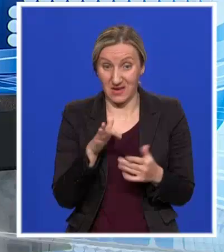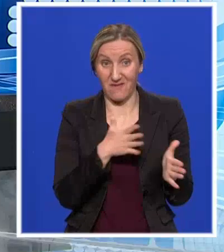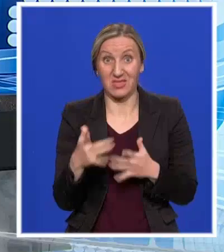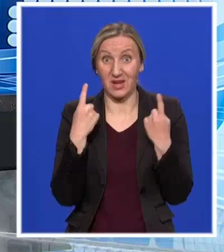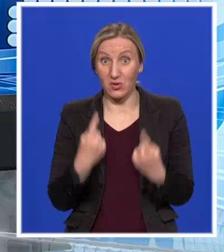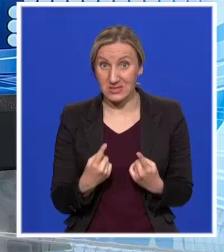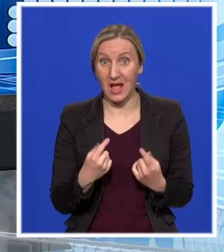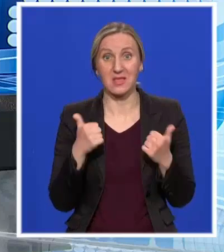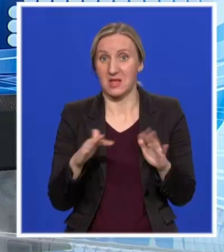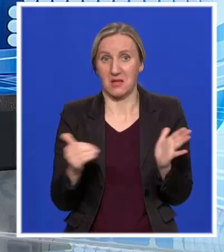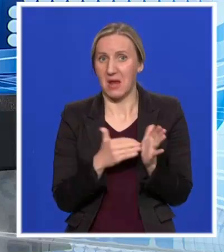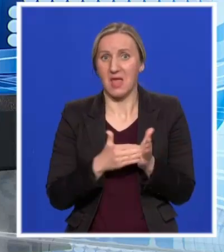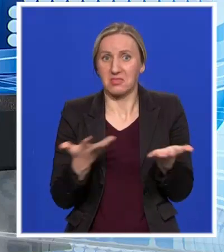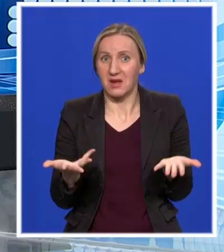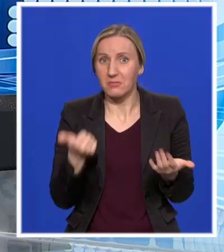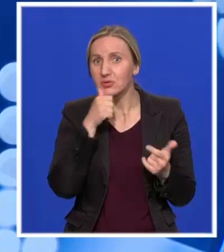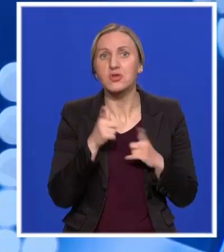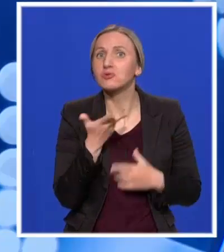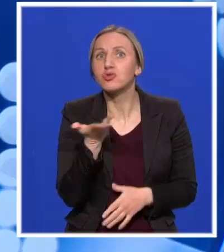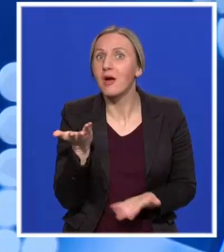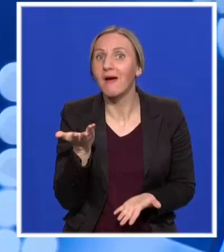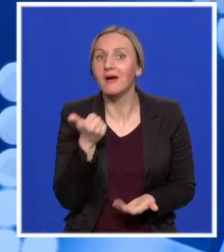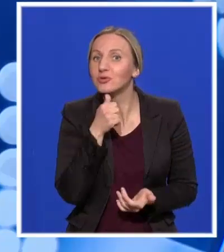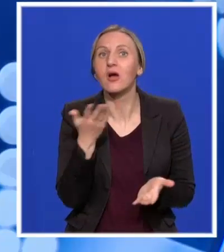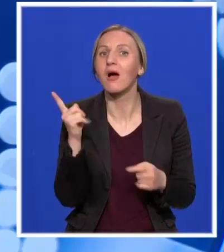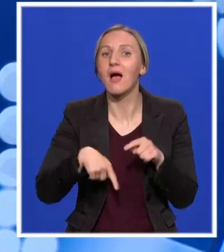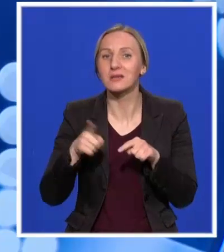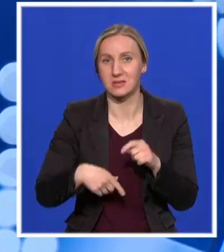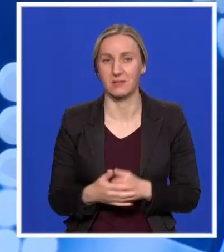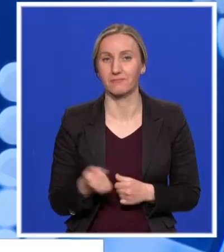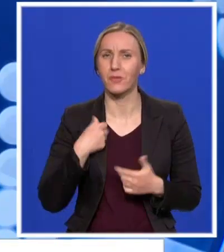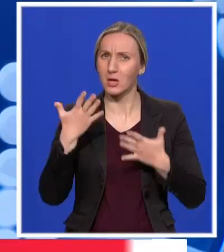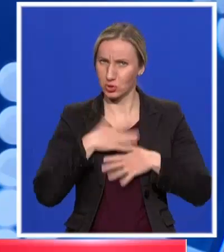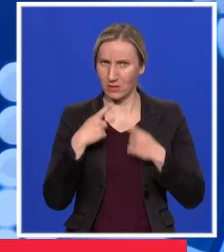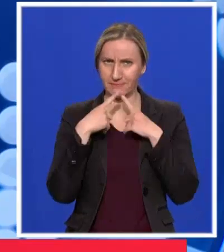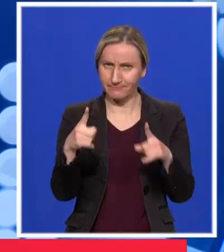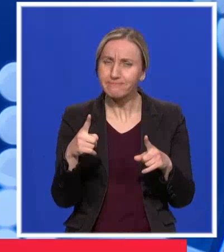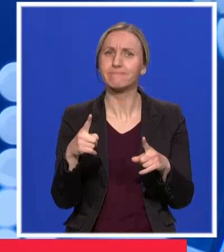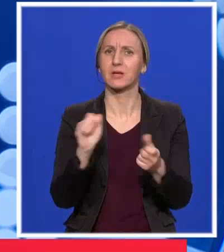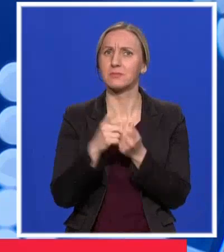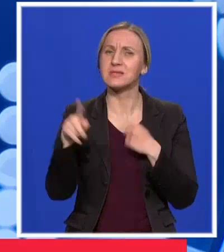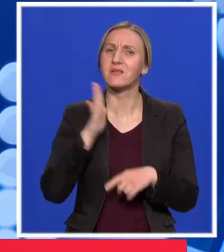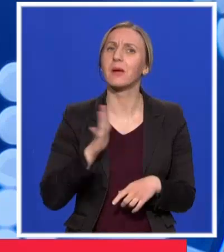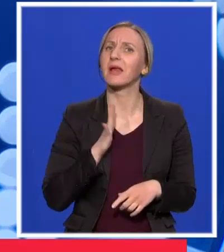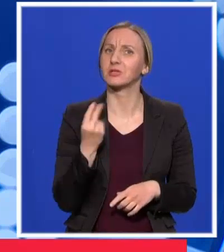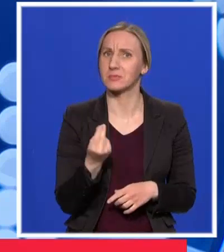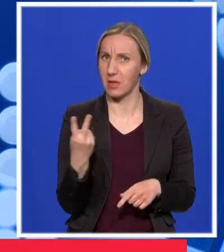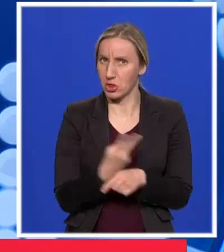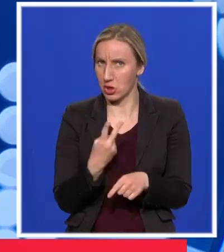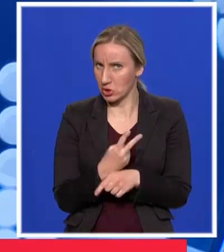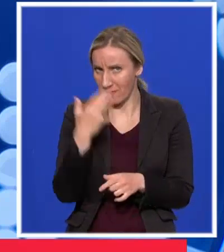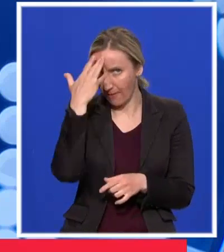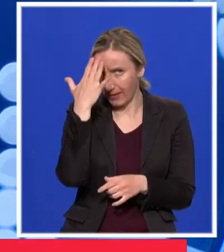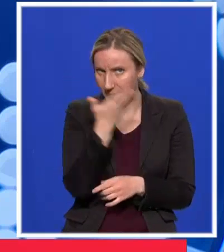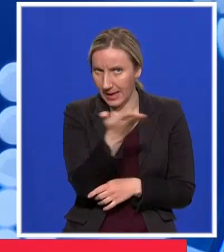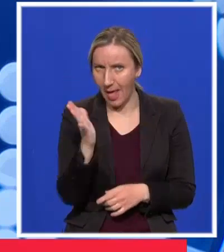nam je svakako nepotrebno. Šta ih čaka? Pred svaka želim da kažem svim građanima Srbije da je država, njihova država tu da brini